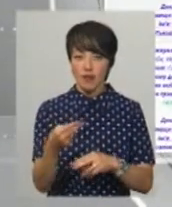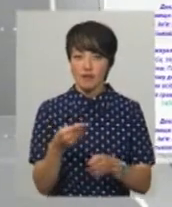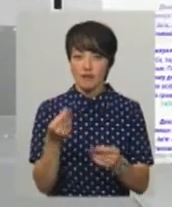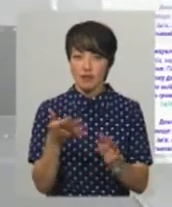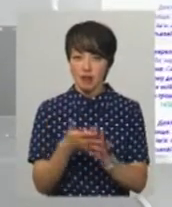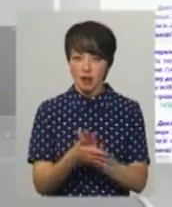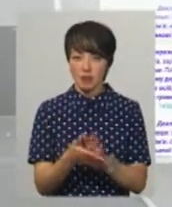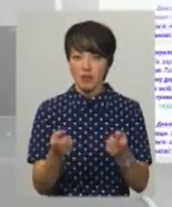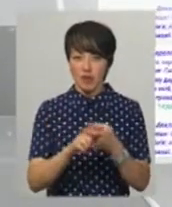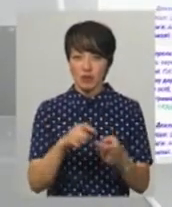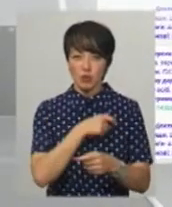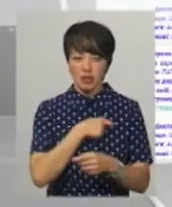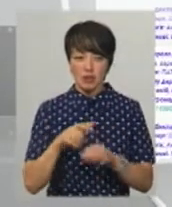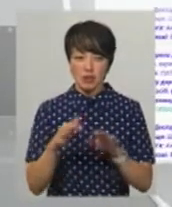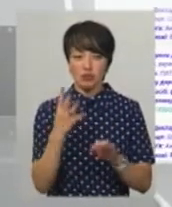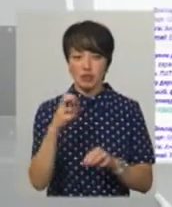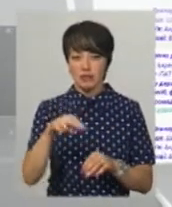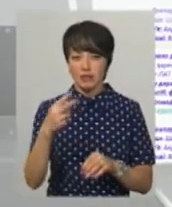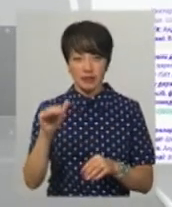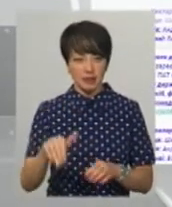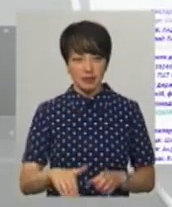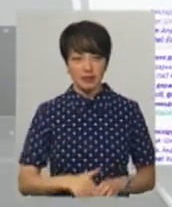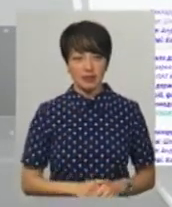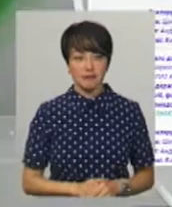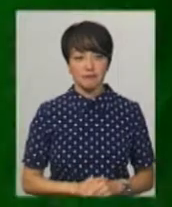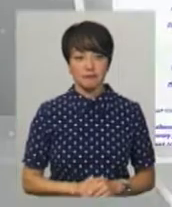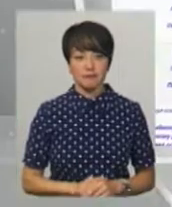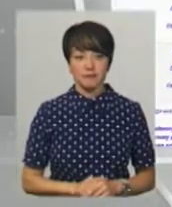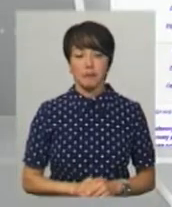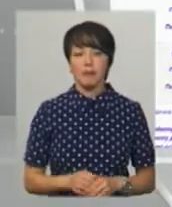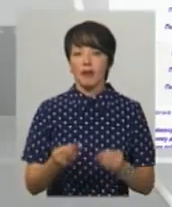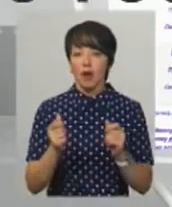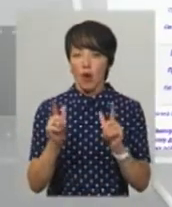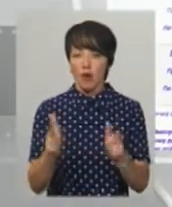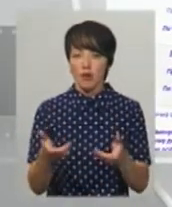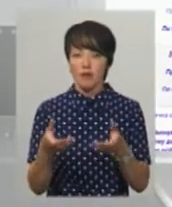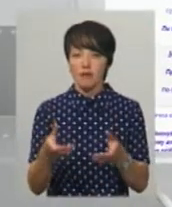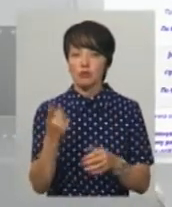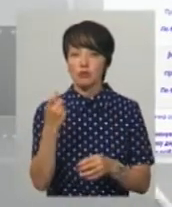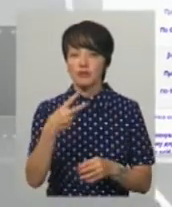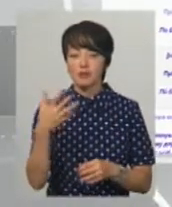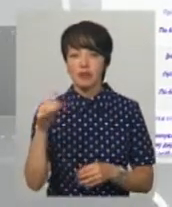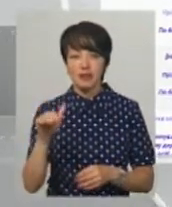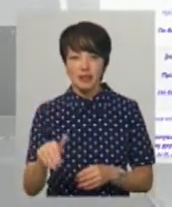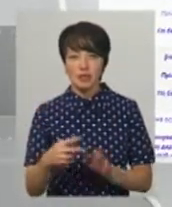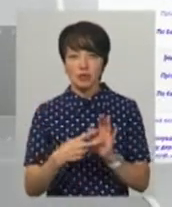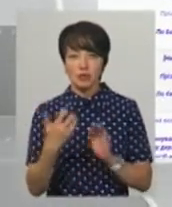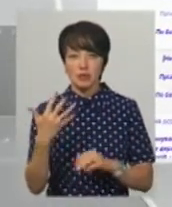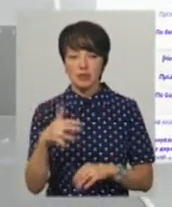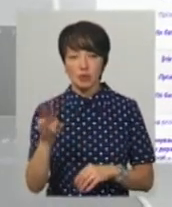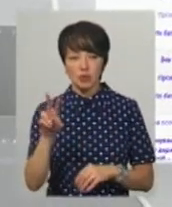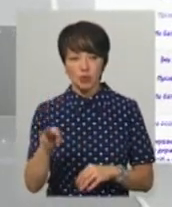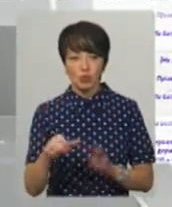із депутатською діяльністю – 422 тисячі 880 гривень. Гутівкою у чоловіка – 125 тисяч 750 доларів,